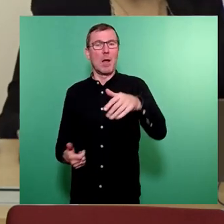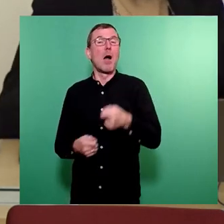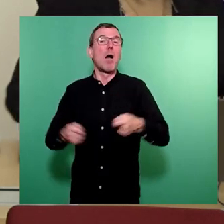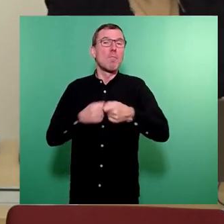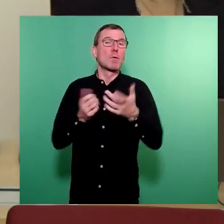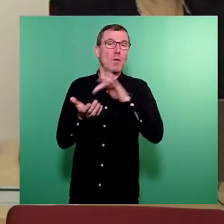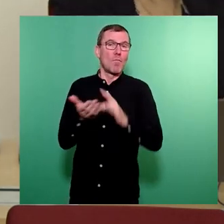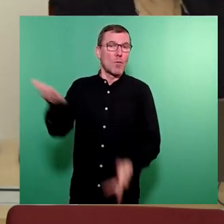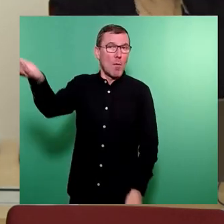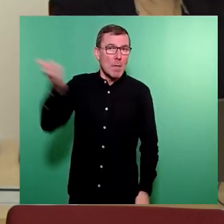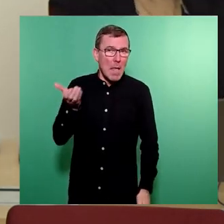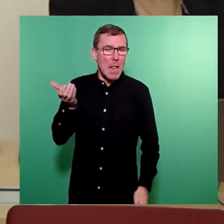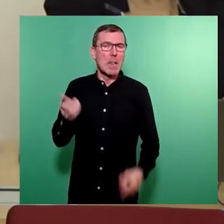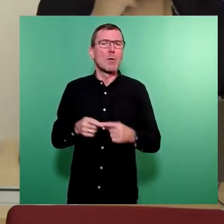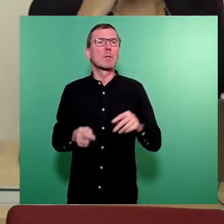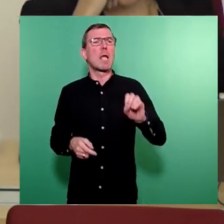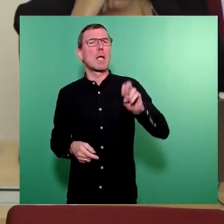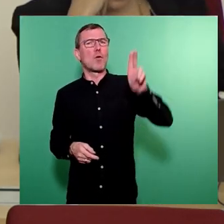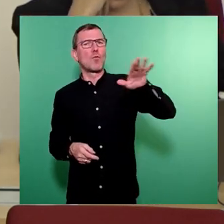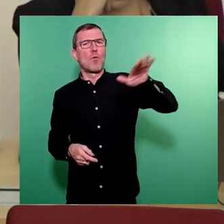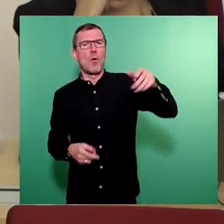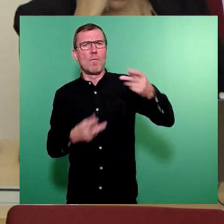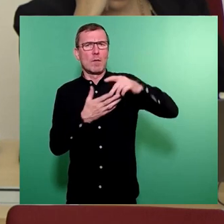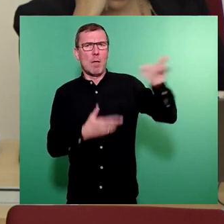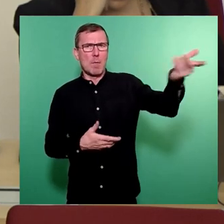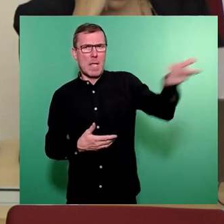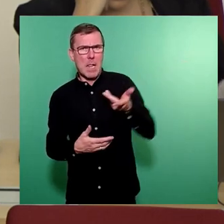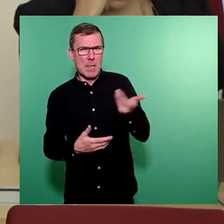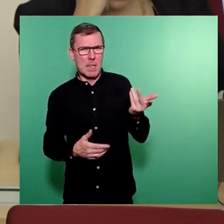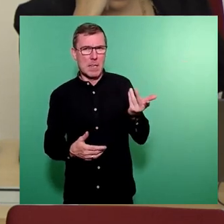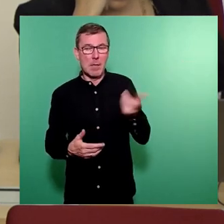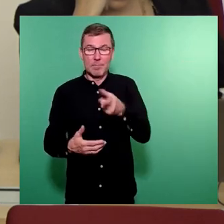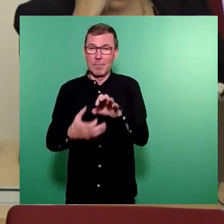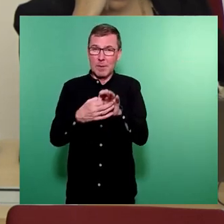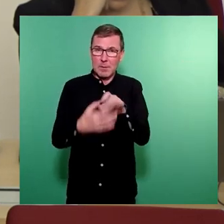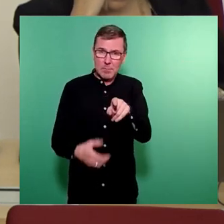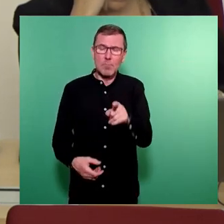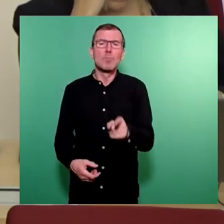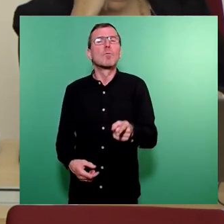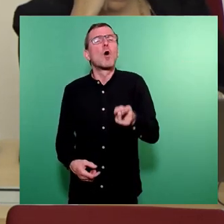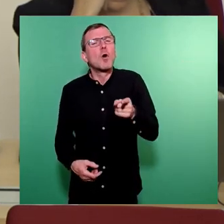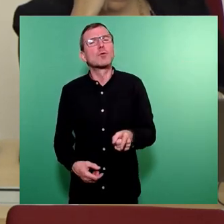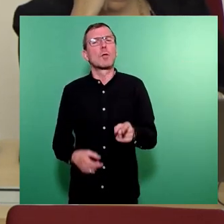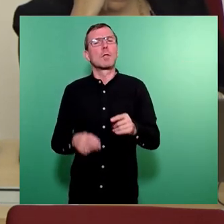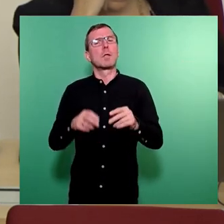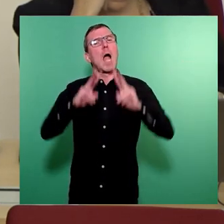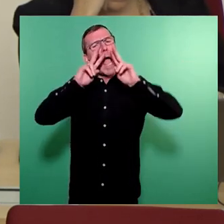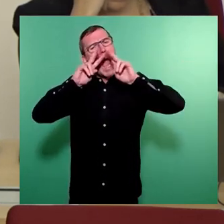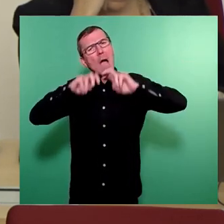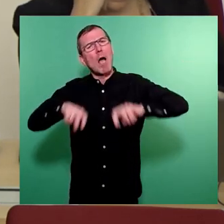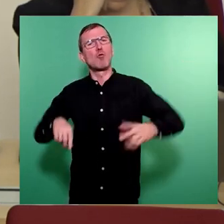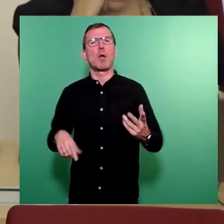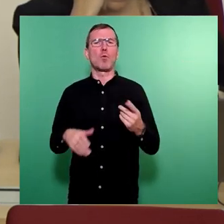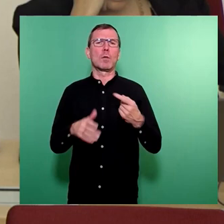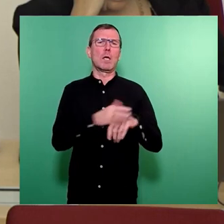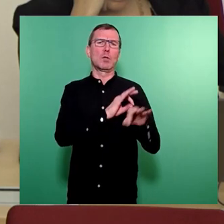und auch bei der Europäischen Union und in dem Zuge soll dann eben auch die Evaluierung stattfinden.